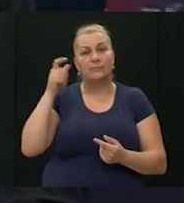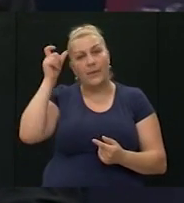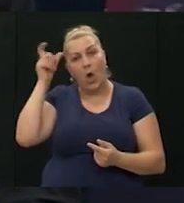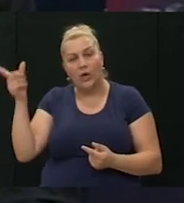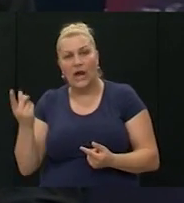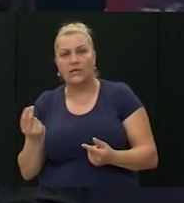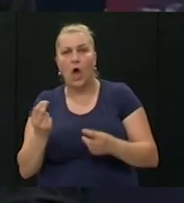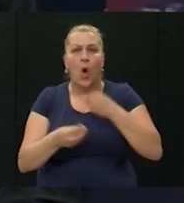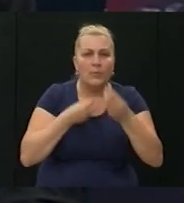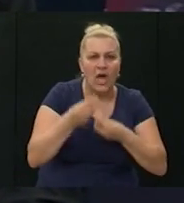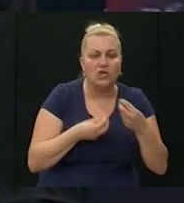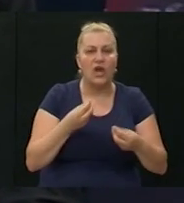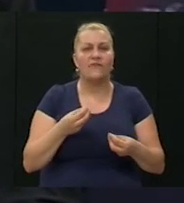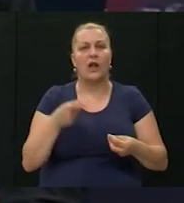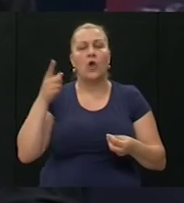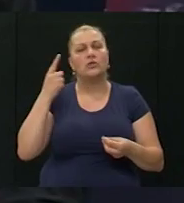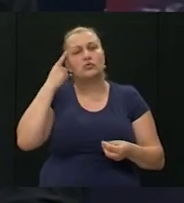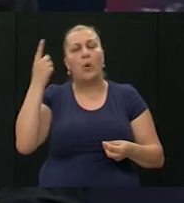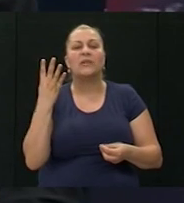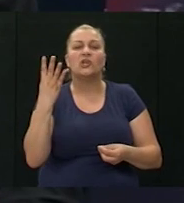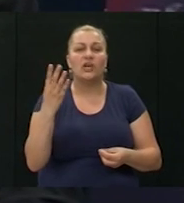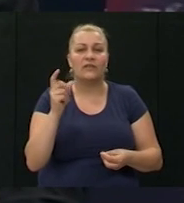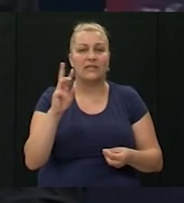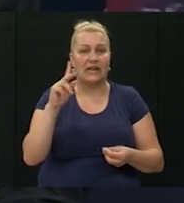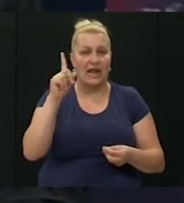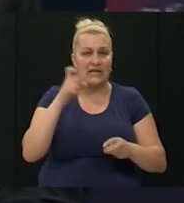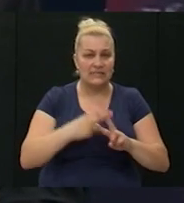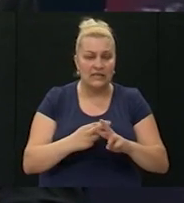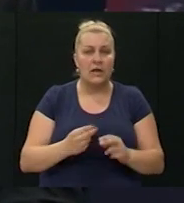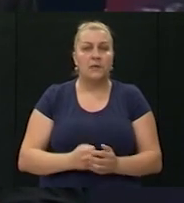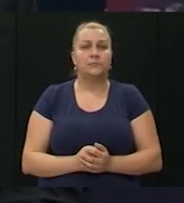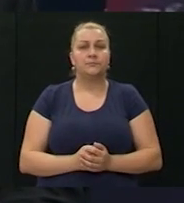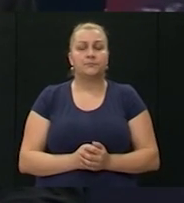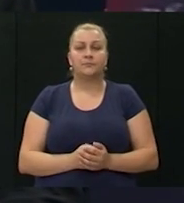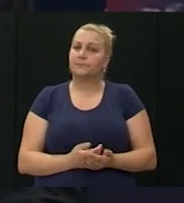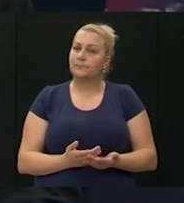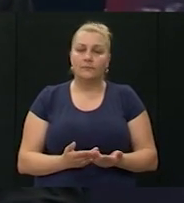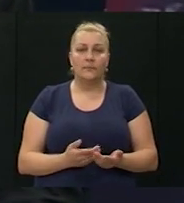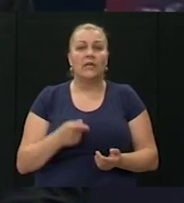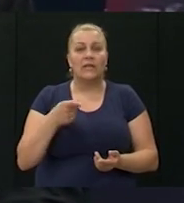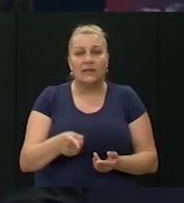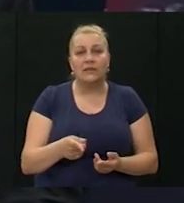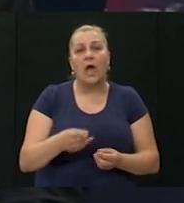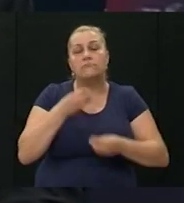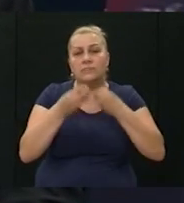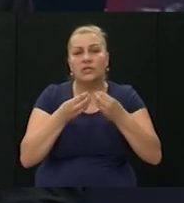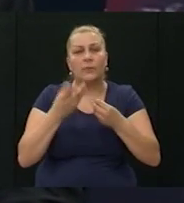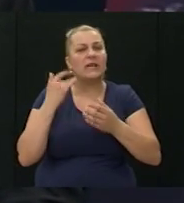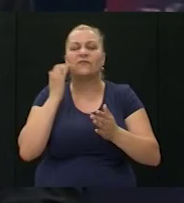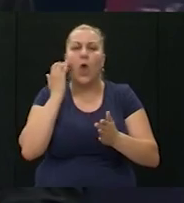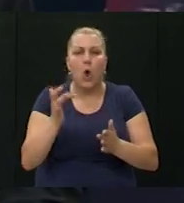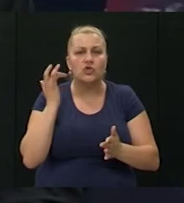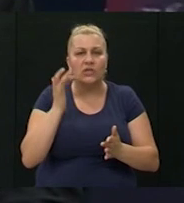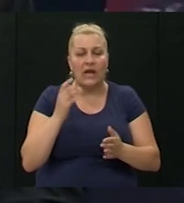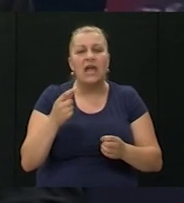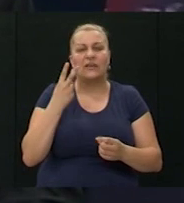objašnjavanja. Čak se spominja o Hrvatska u svijetlu Četvrtog rajha i tako dalje. Tako da ta retorika je bila sve